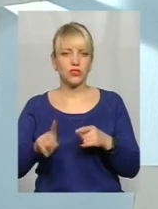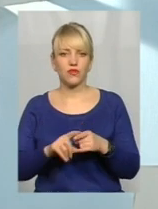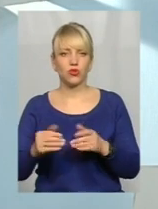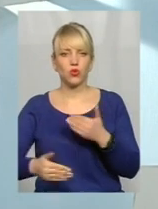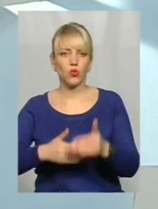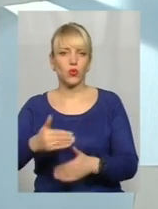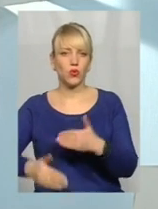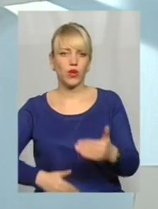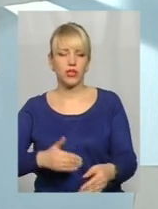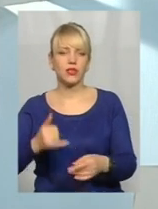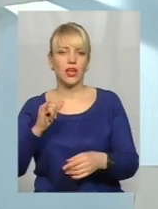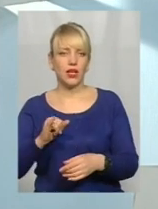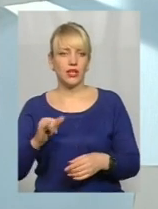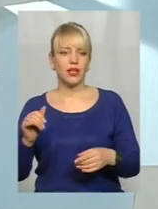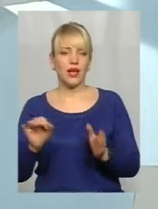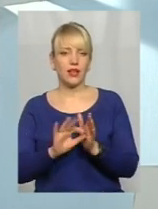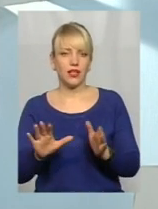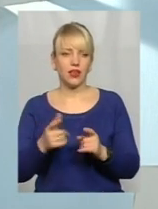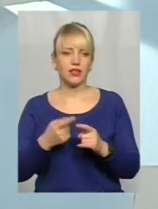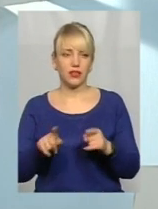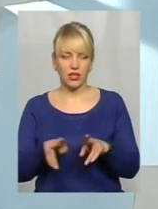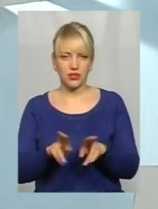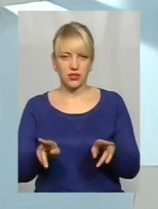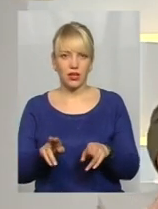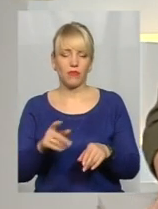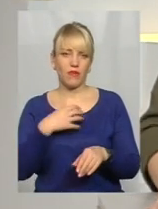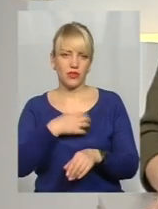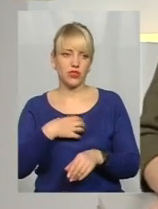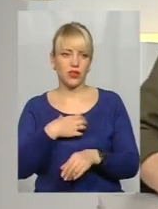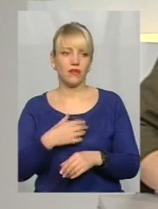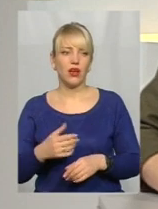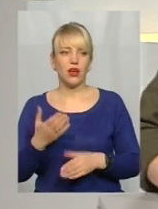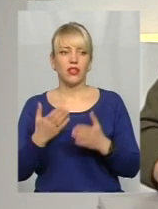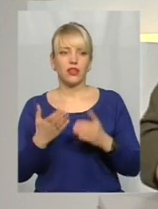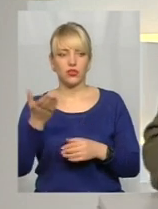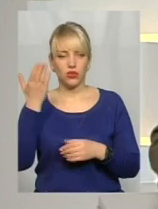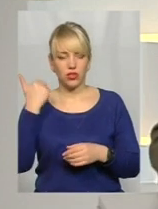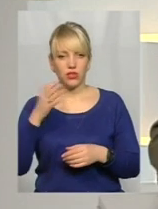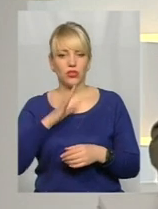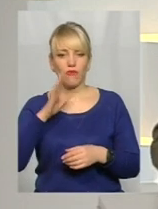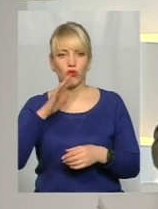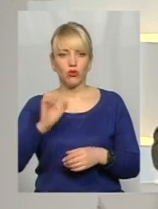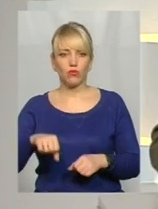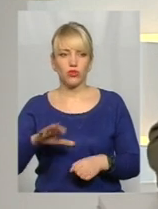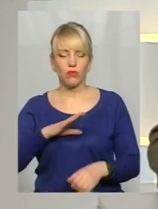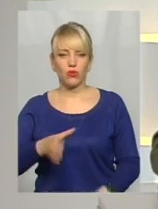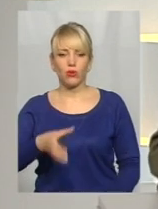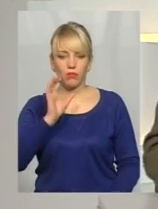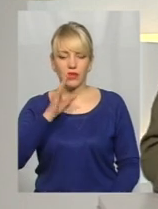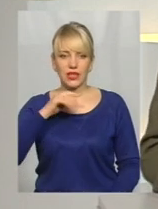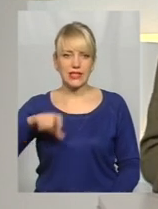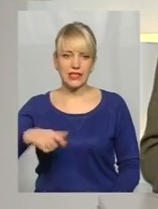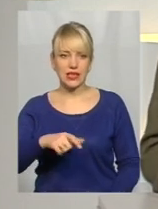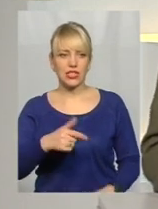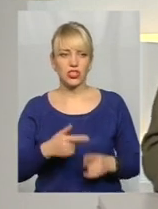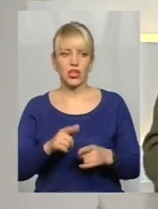і енергетика в цьому плані дуже є важливою. Ну, якщо раніше воду можна було пити з річки, то зараз не з